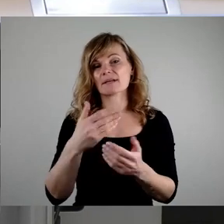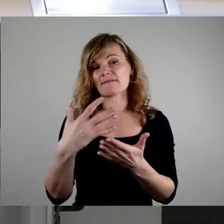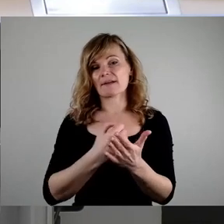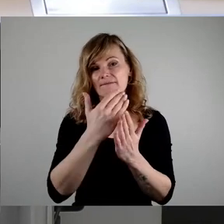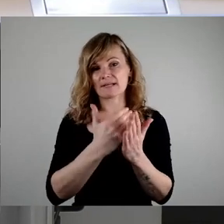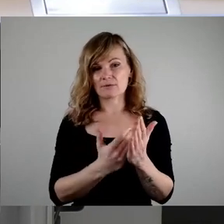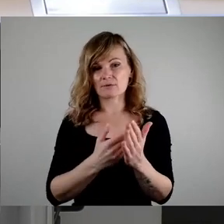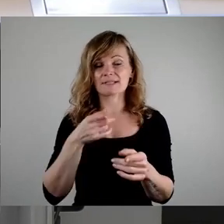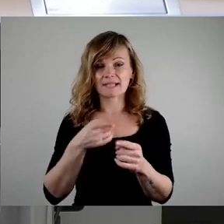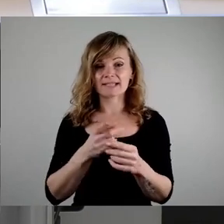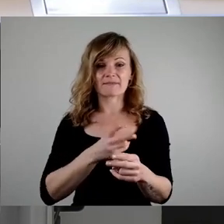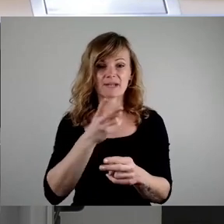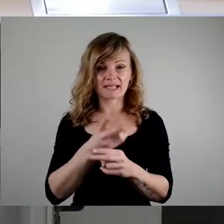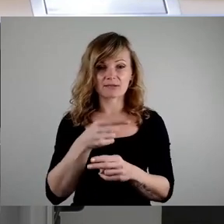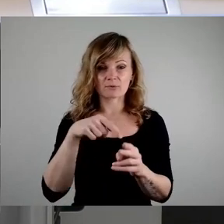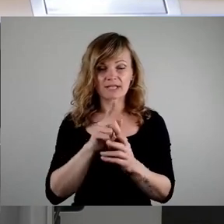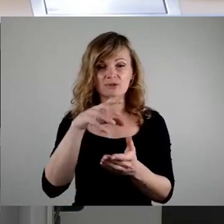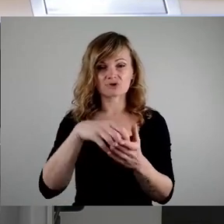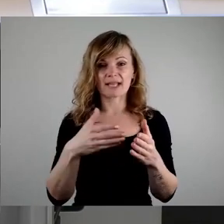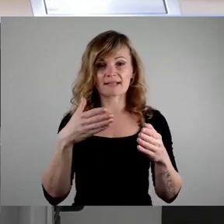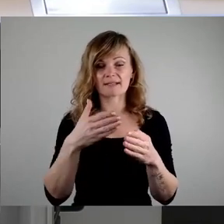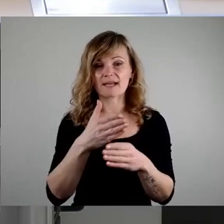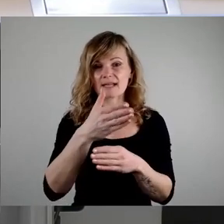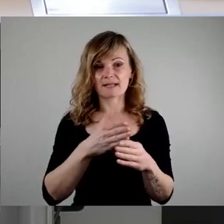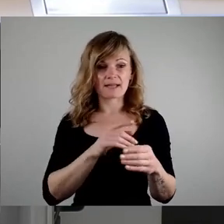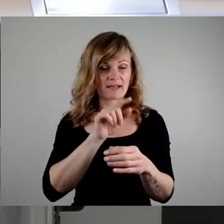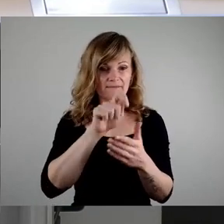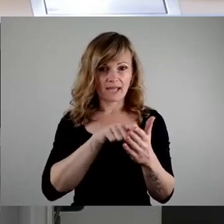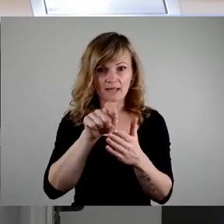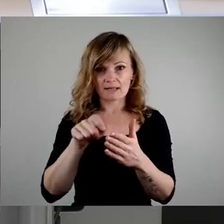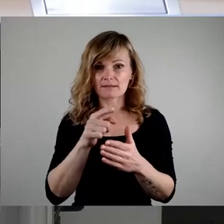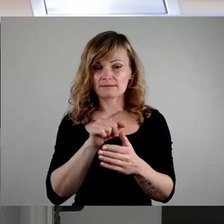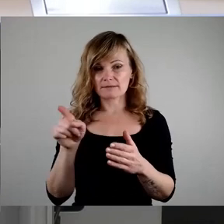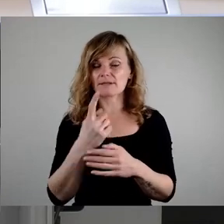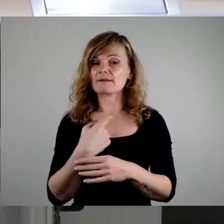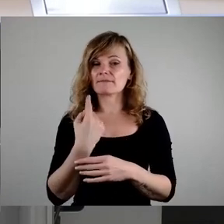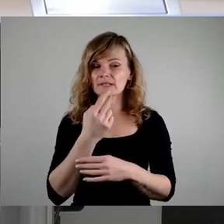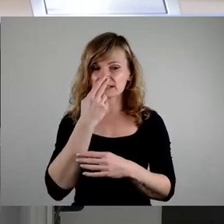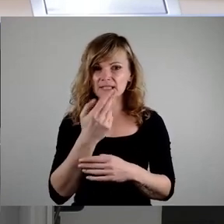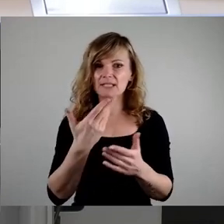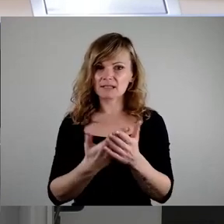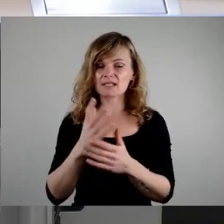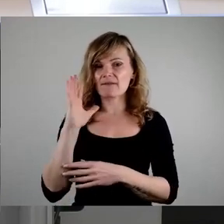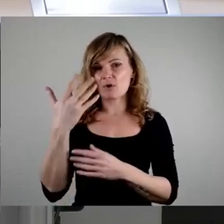Stadtteilen eine Erfolgsgeschichte ist, eine Erfolgsgeschichte ist, auf die wir alle sehr stolz sein können.